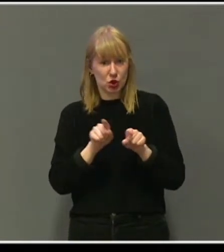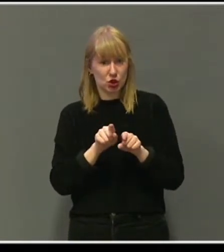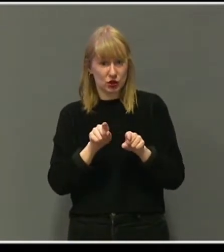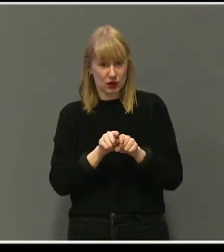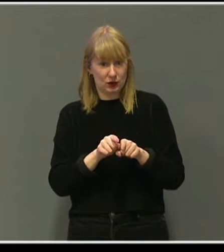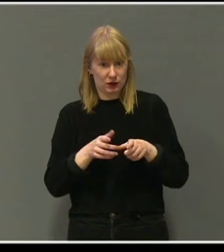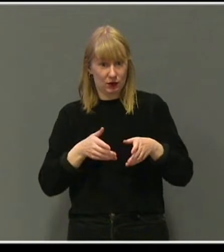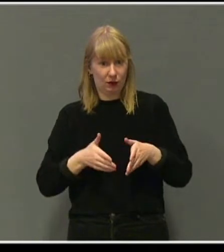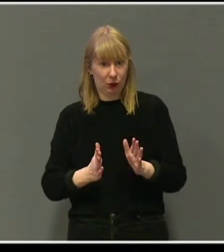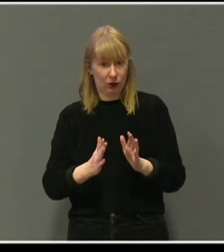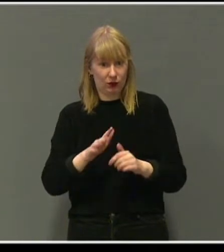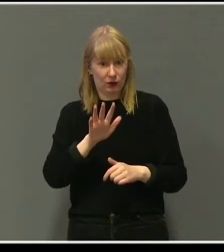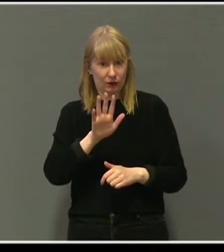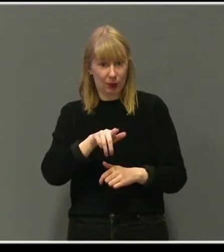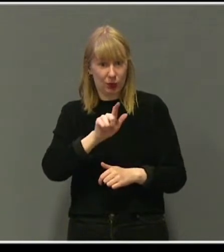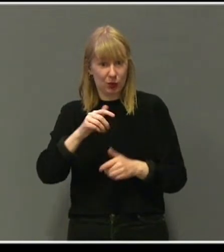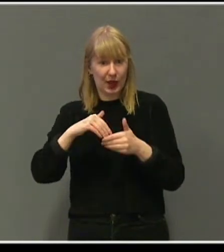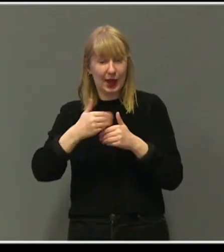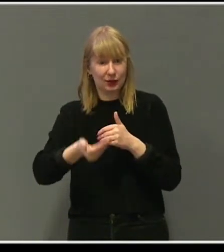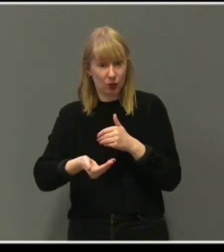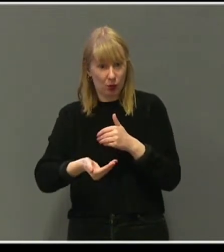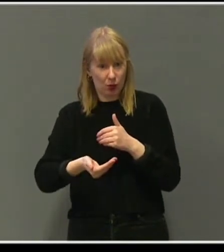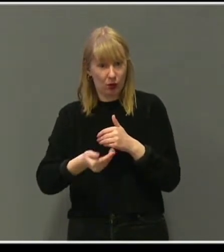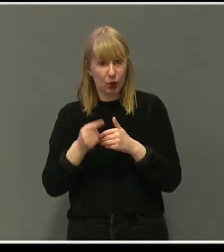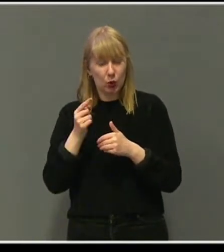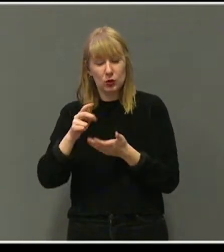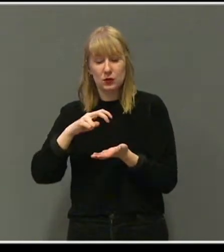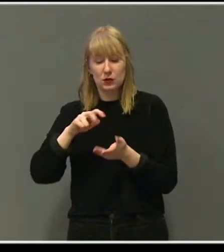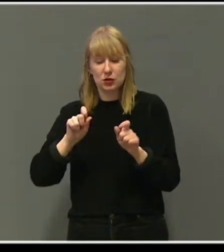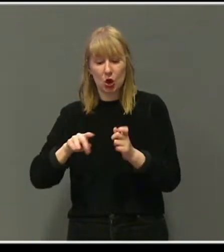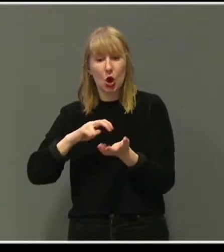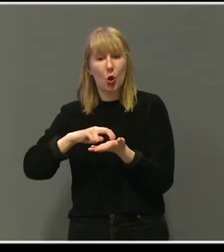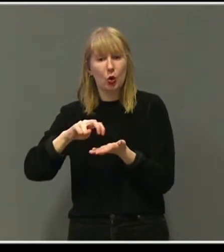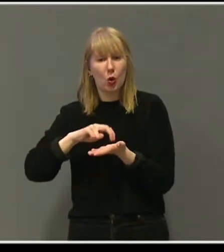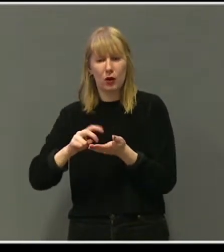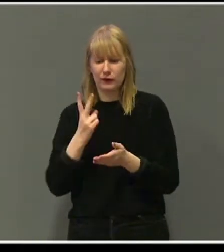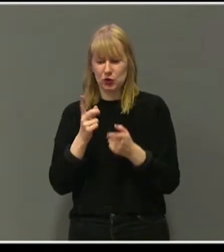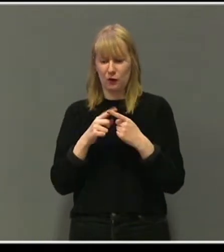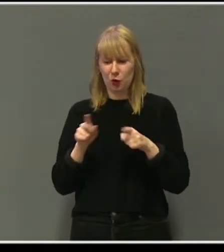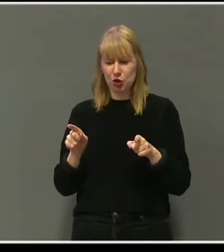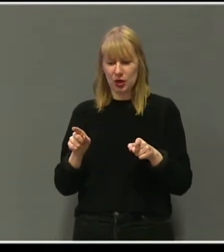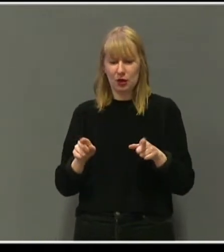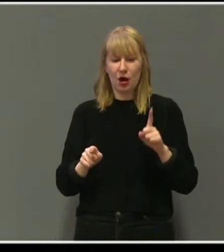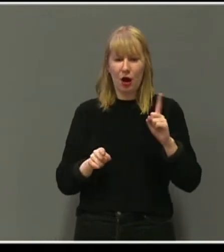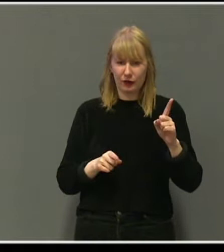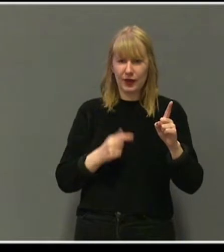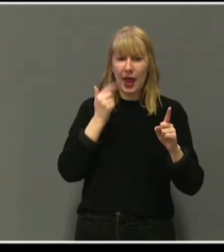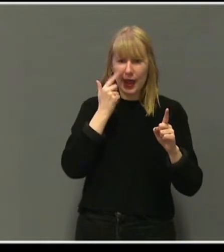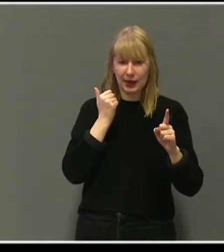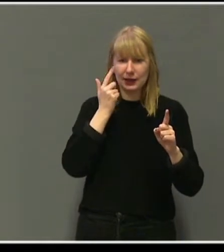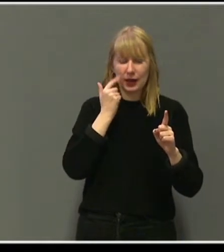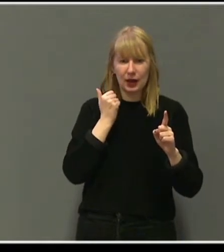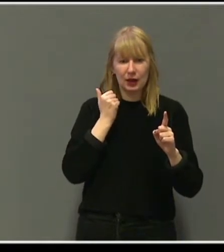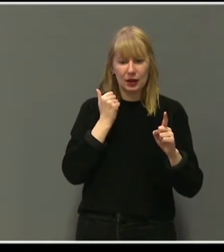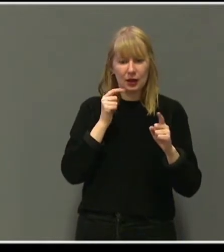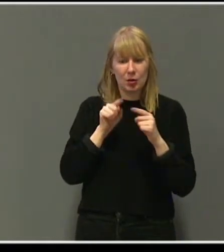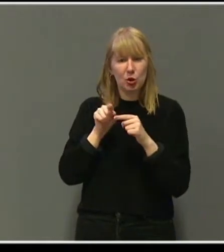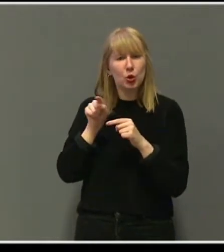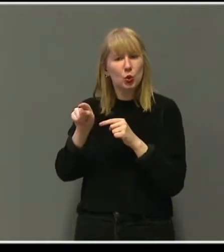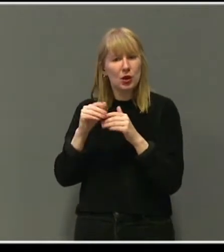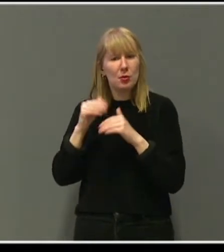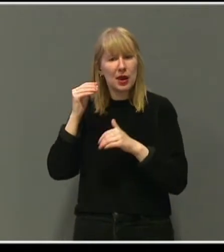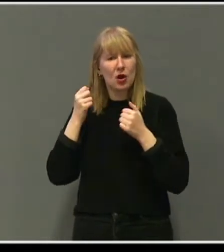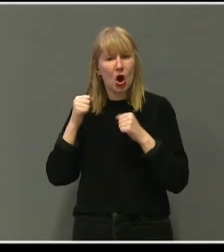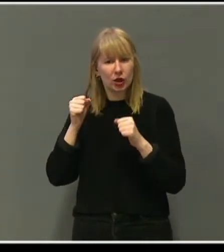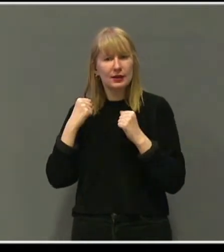15 måneder senere, begynte å gå at vi så forskjellen. For selv om Mats var halvannet år eldre, så var hun den